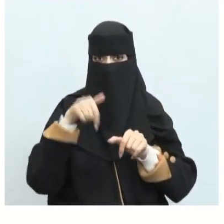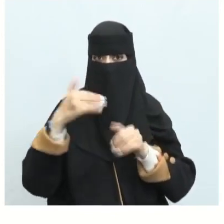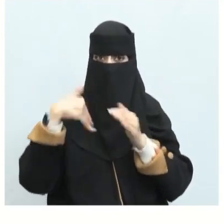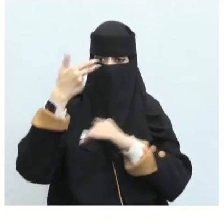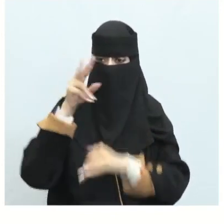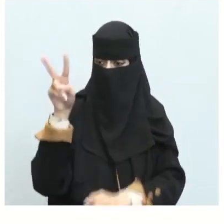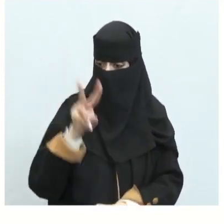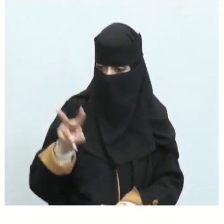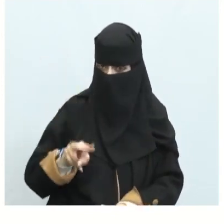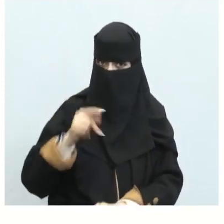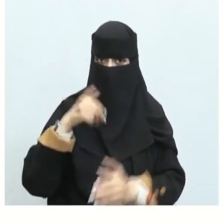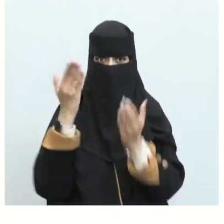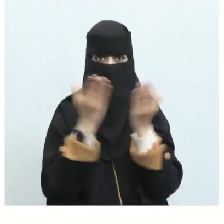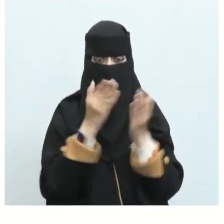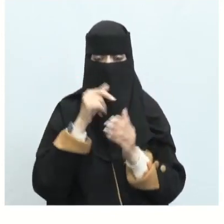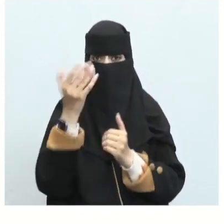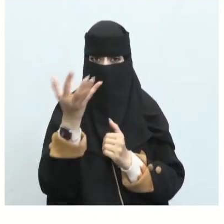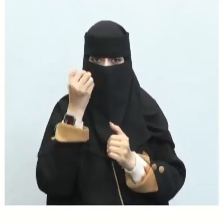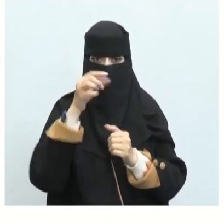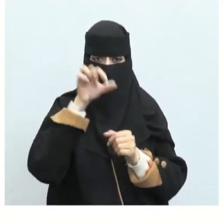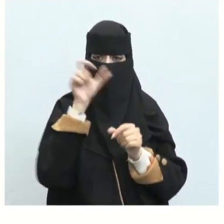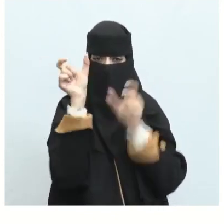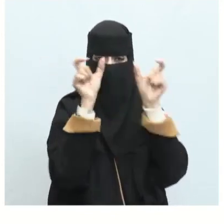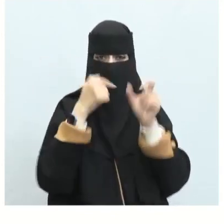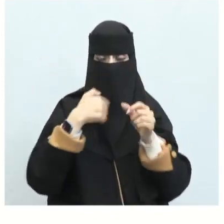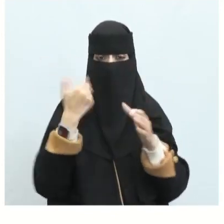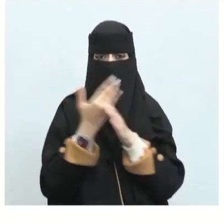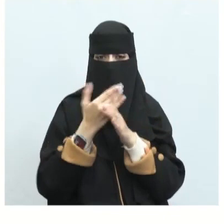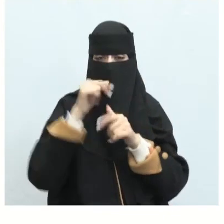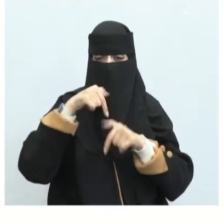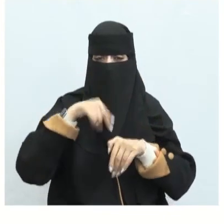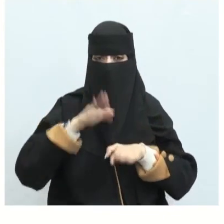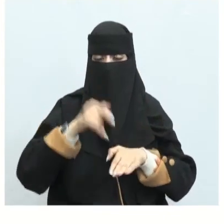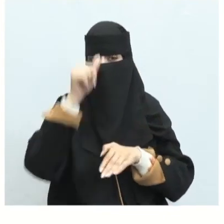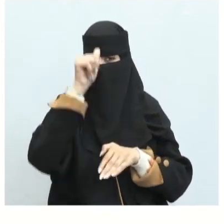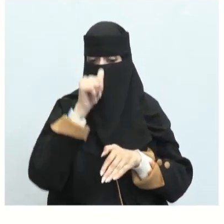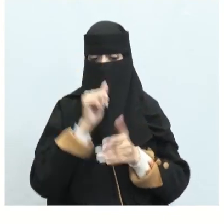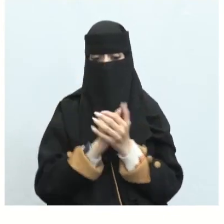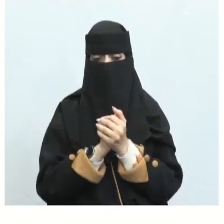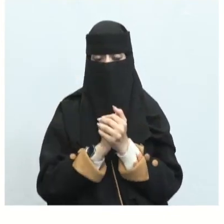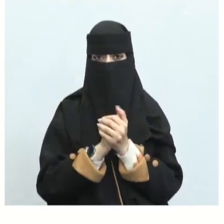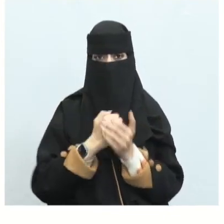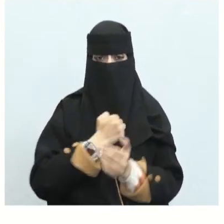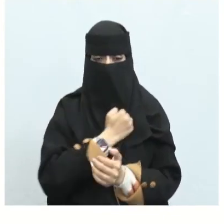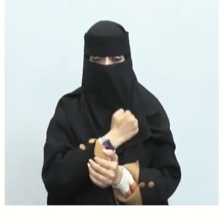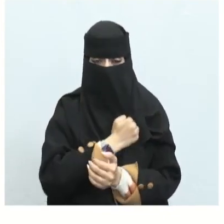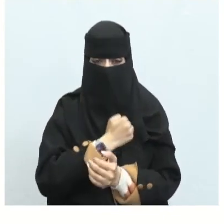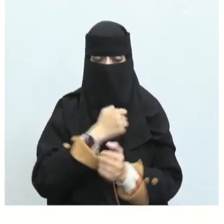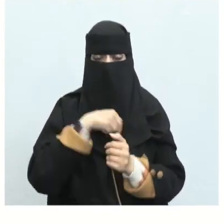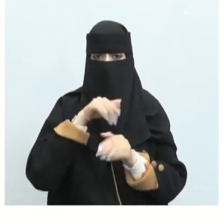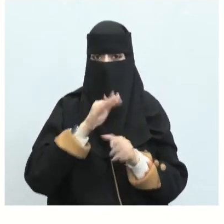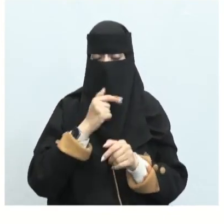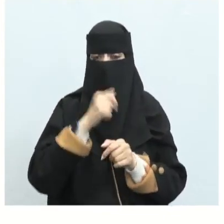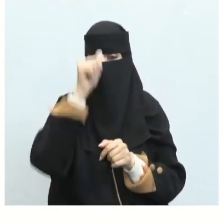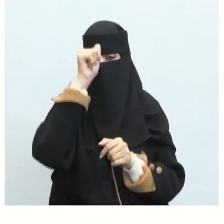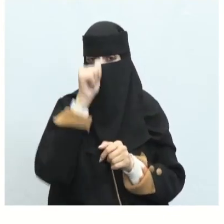ونذكر بعض الألفاظ والتراكيب وتوضح تلك العاطفة ونقول هنا العاطفة حزن بالتأكيد أنها عاطفة حزينة لأنها تحدث